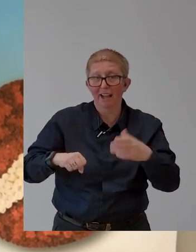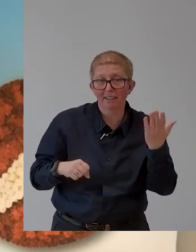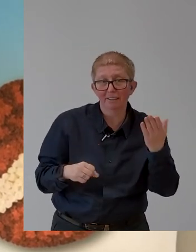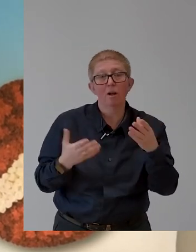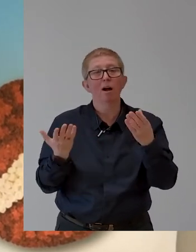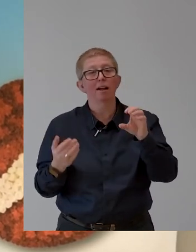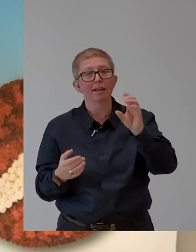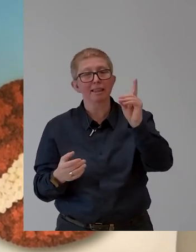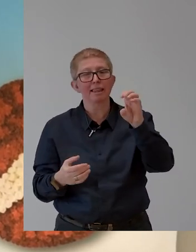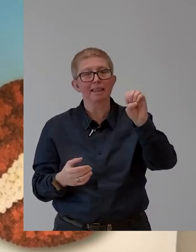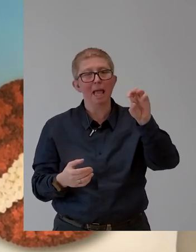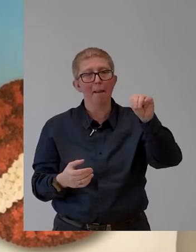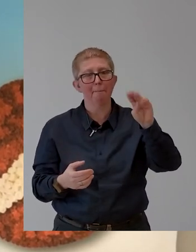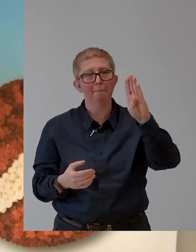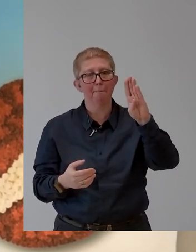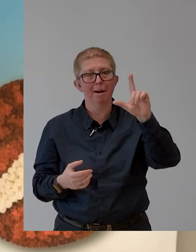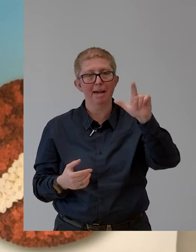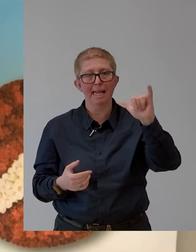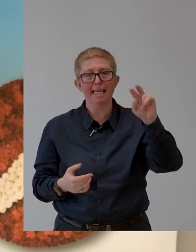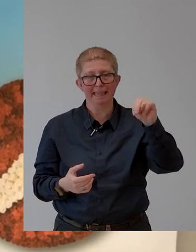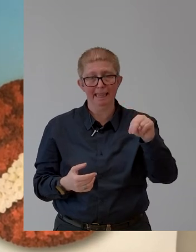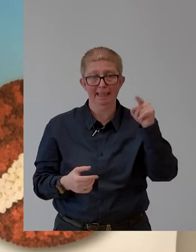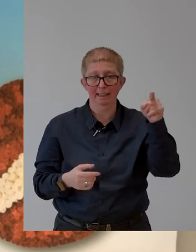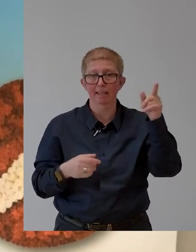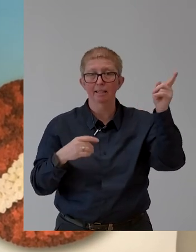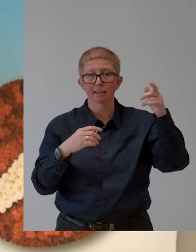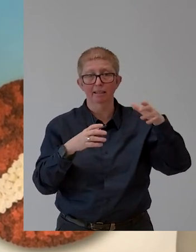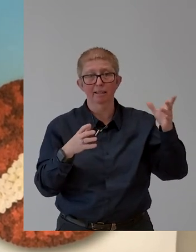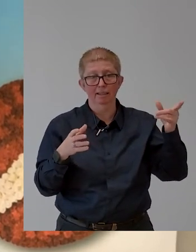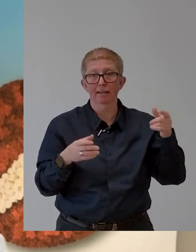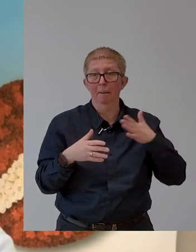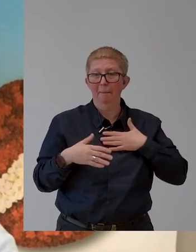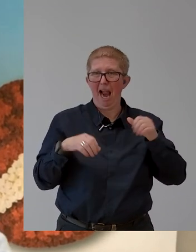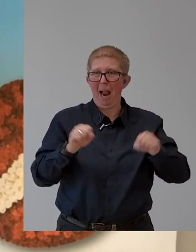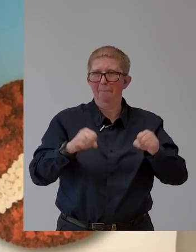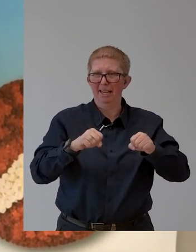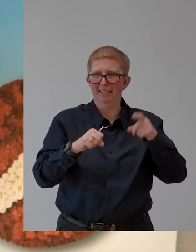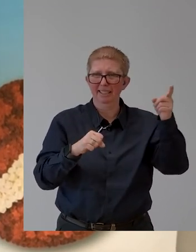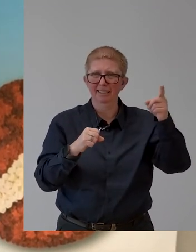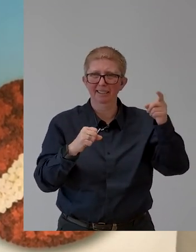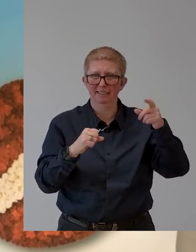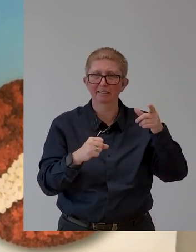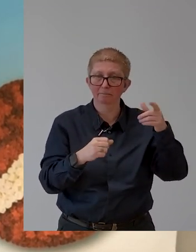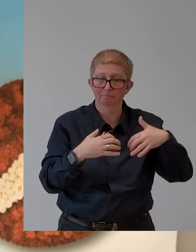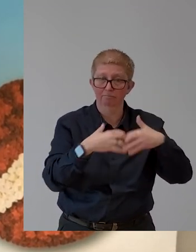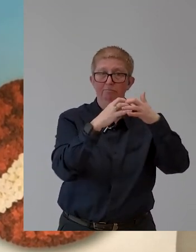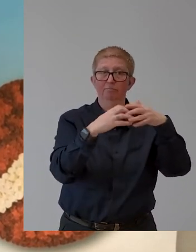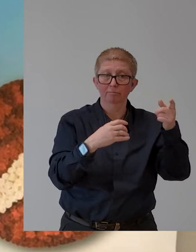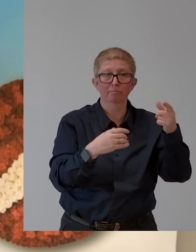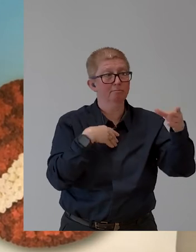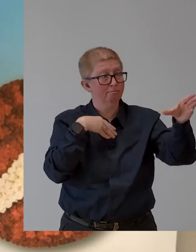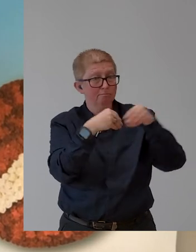in that way, that we have worked with these dedicated partners and their organizations since the very beginning. And